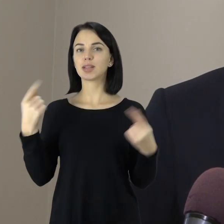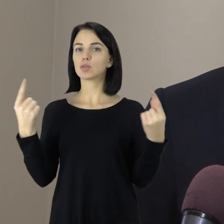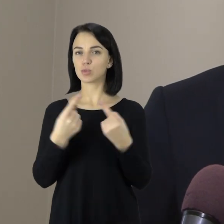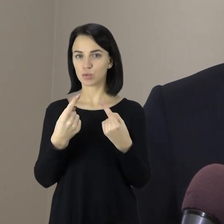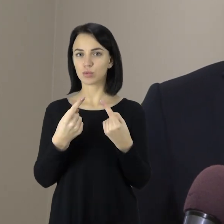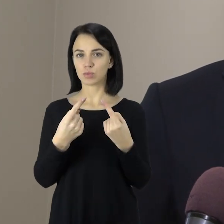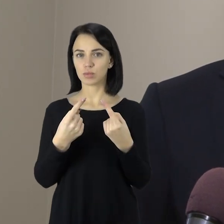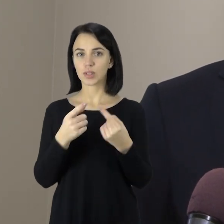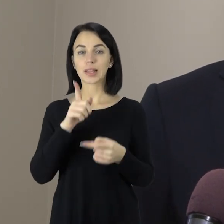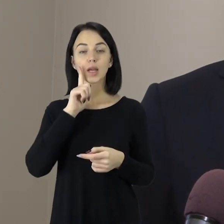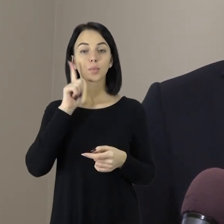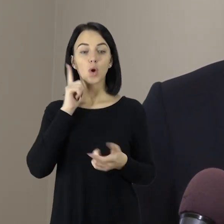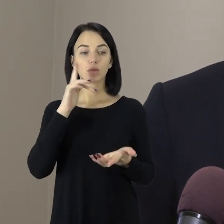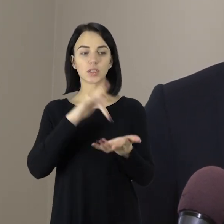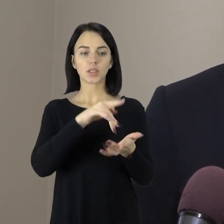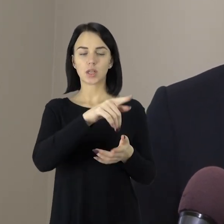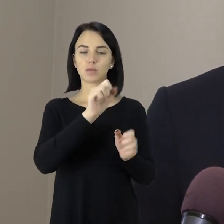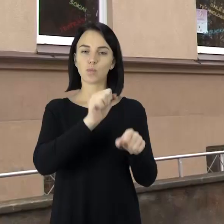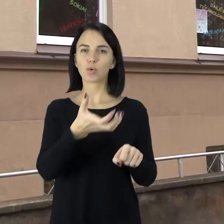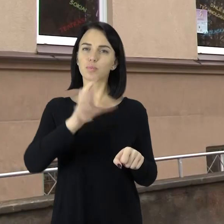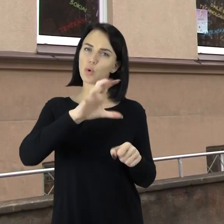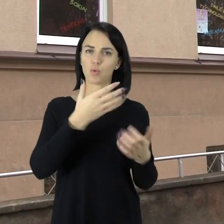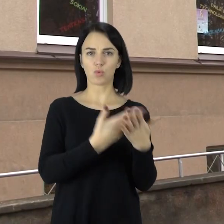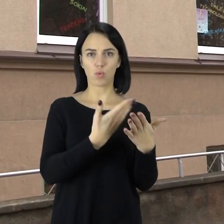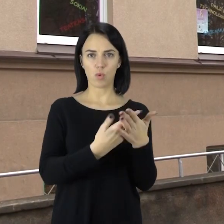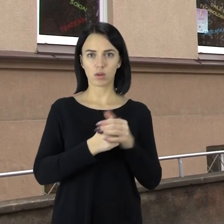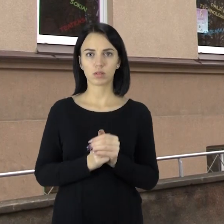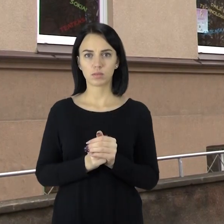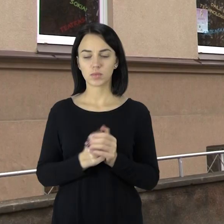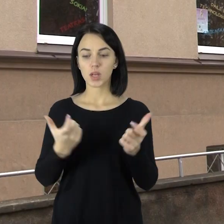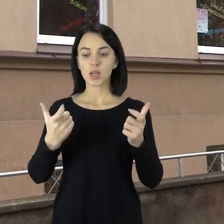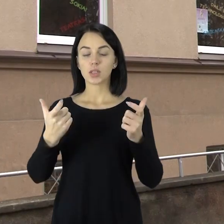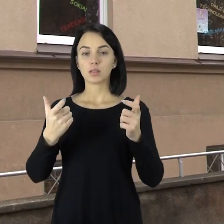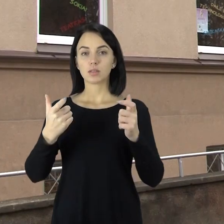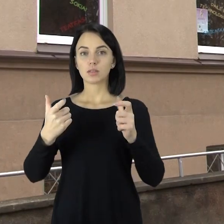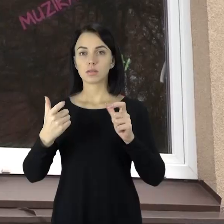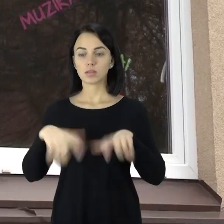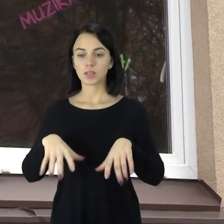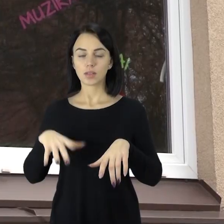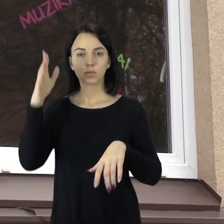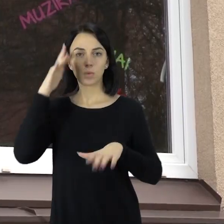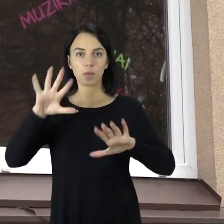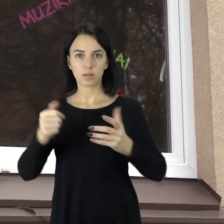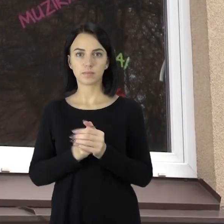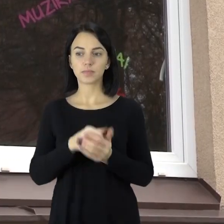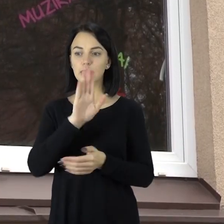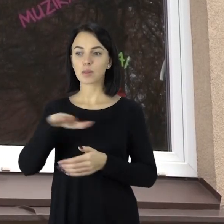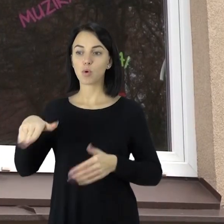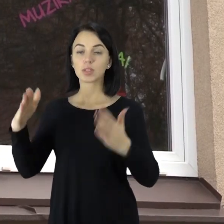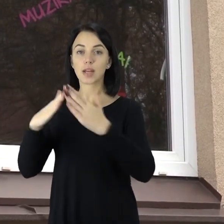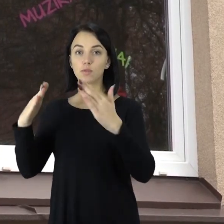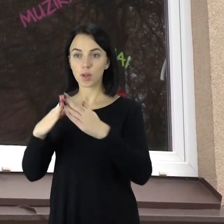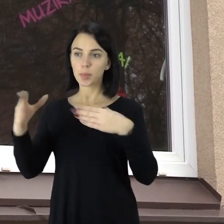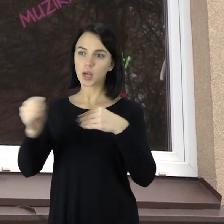kad jaunimo centras galėtų būti aktyvesnis. Savivaldybės pozicija tokia, kad moksleivių namai dirba su jaunimu ir galės išnaudoti